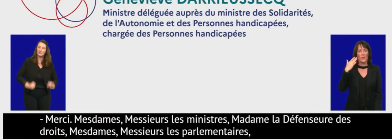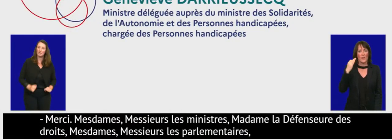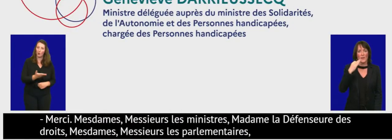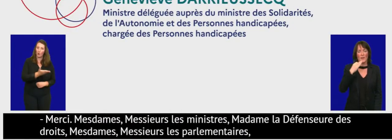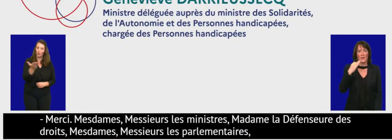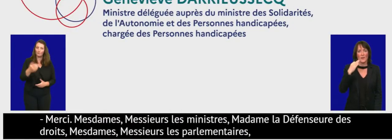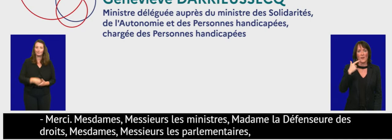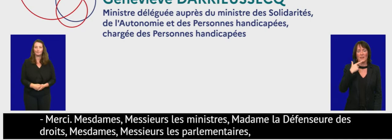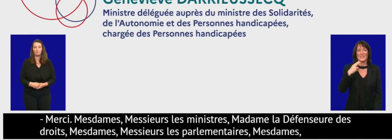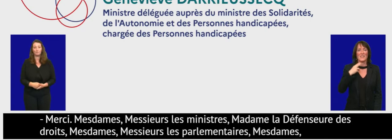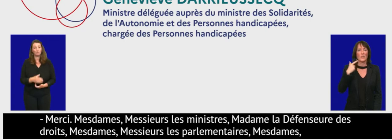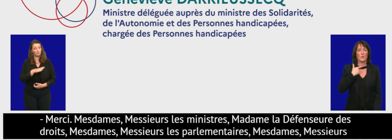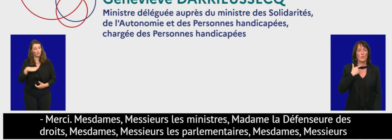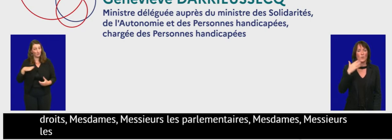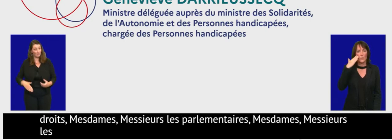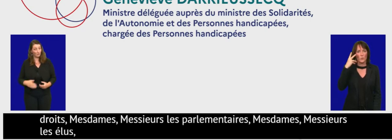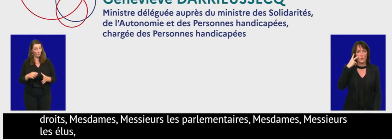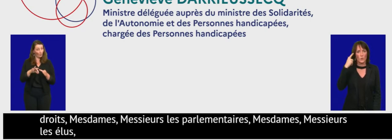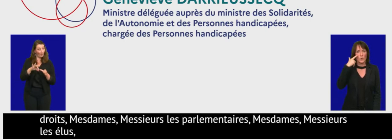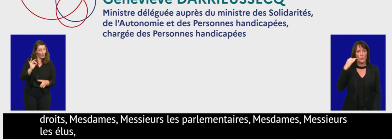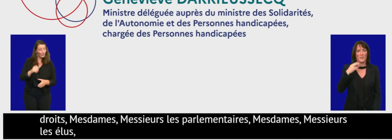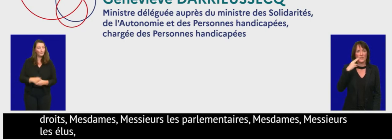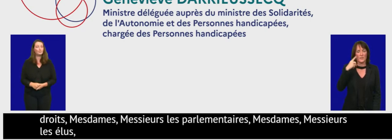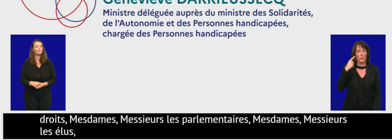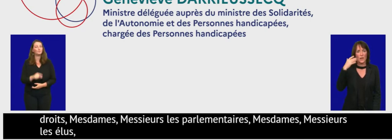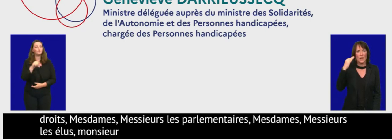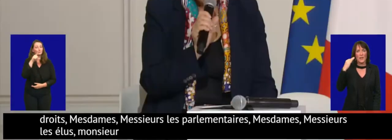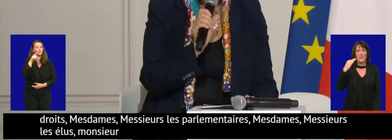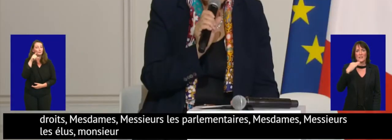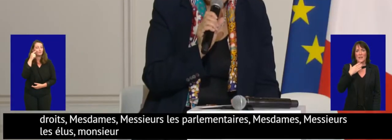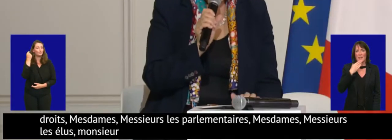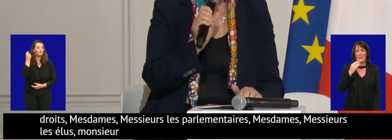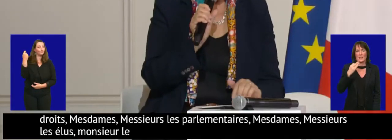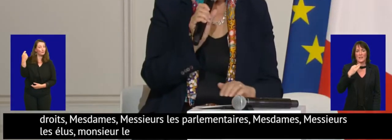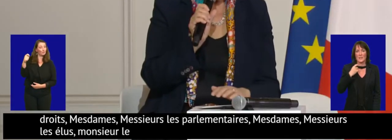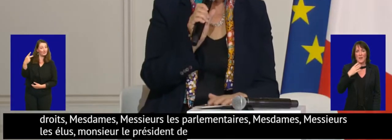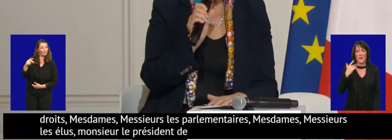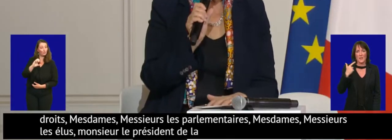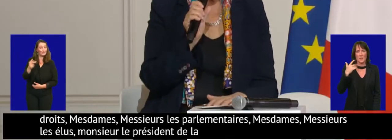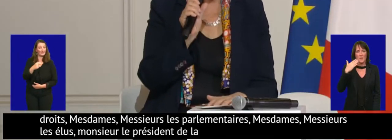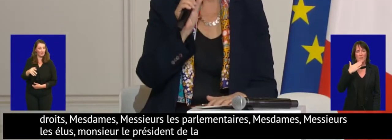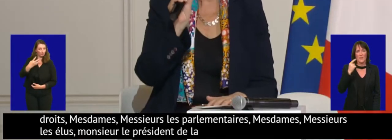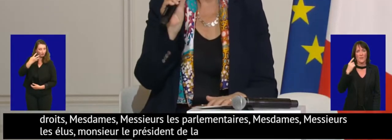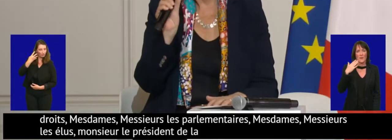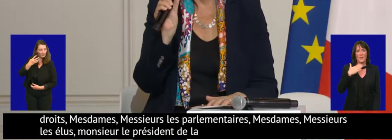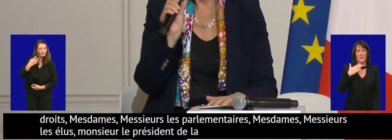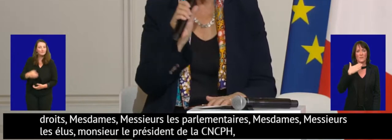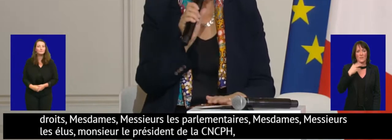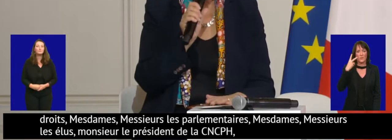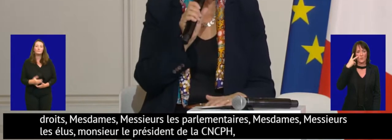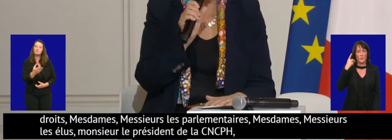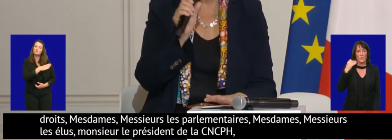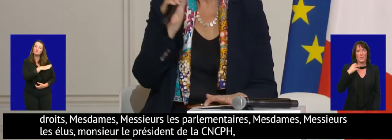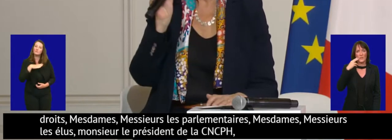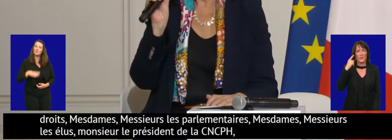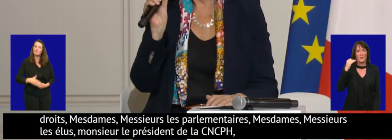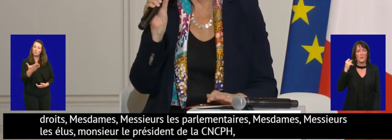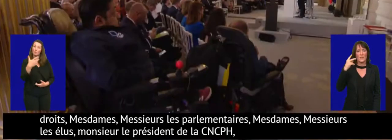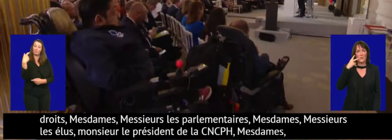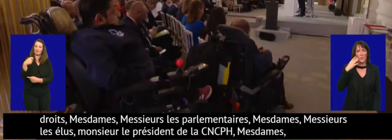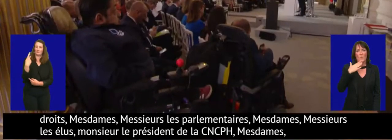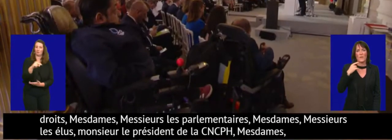et messieurs les élus, monsieur le président de la CNCPH, mesdames et messieurs les présidents d'associations,